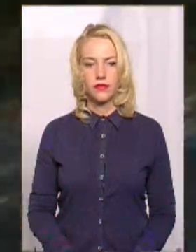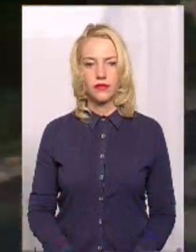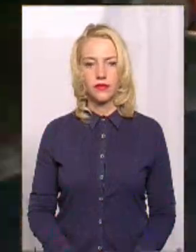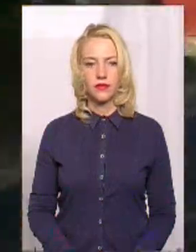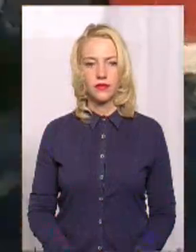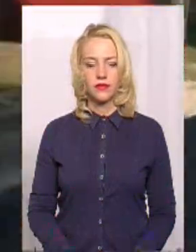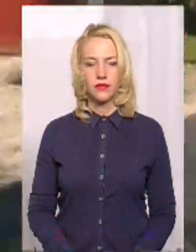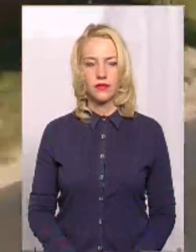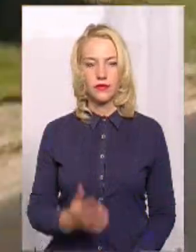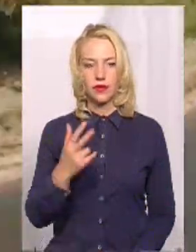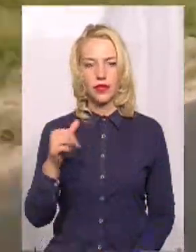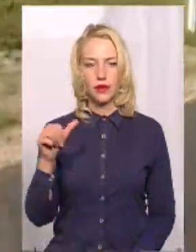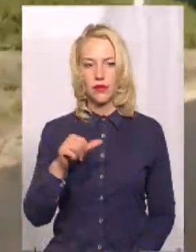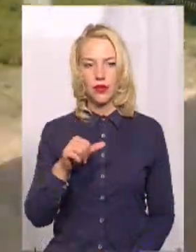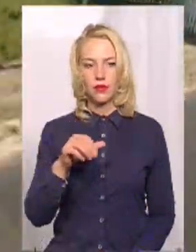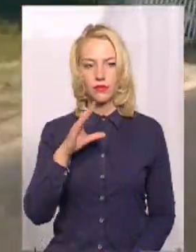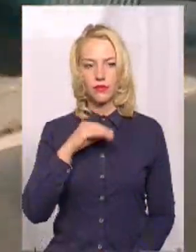3 минути, не вкладемося.